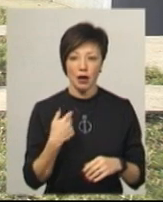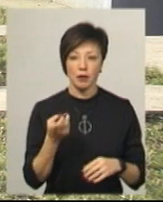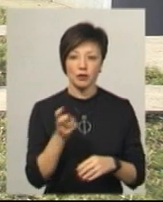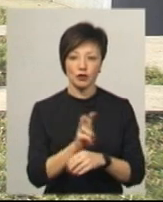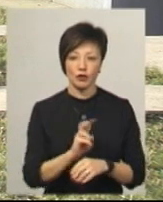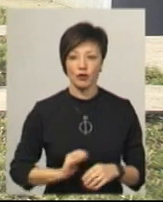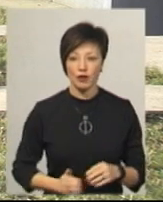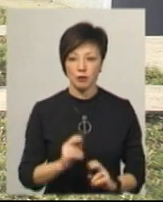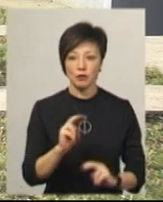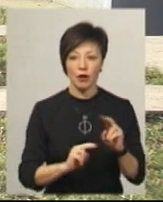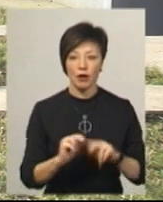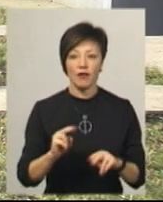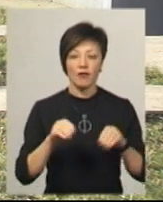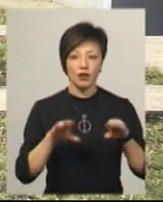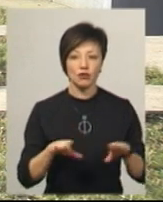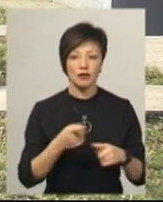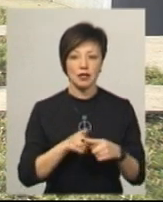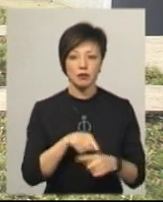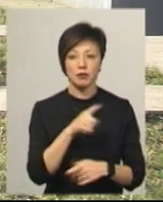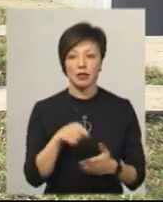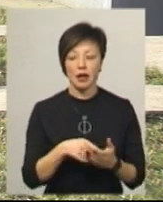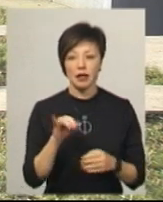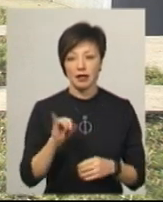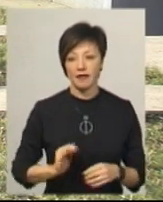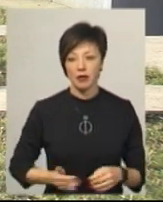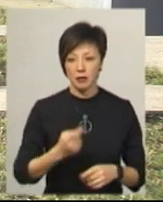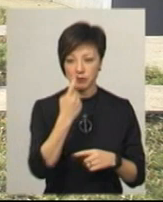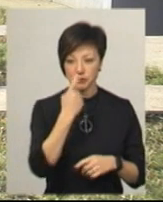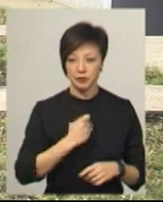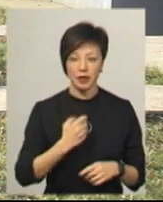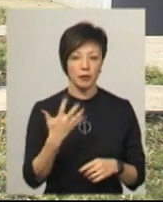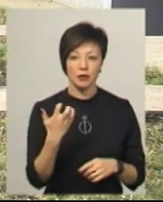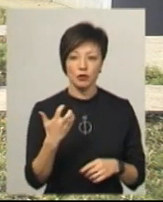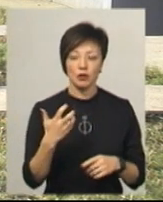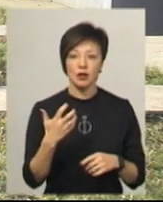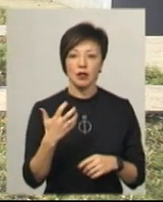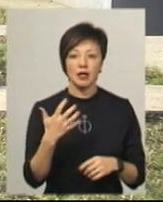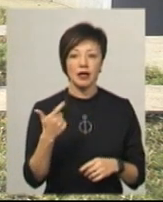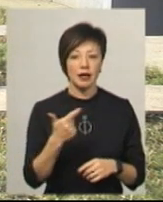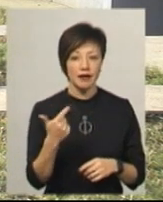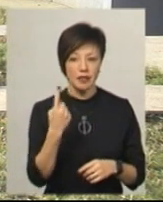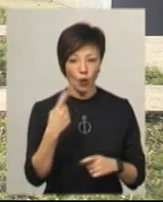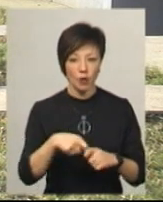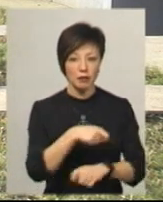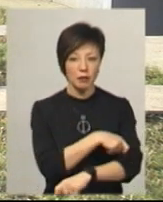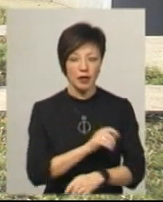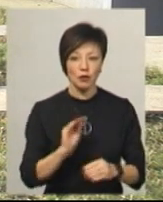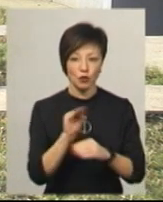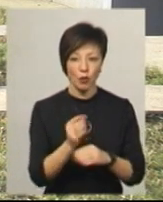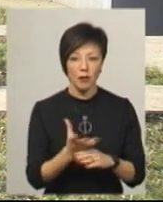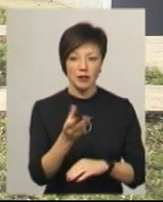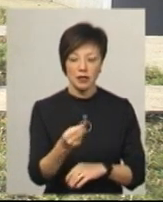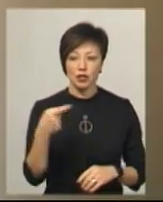забудовника, щоб вирішувати ці питання. І забудовник сказав, що мені вже не 500 гривень за квадрат платити,